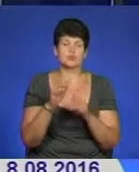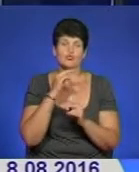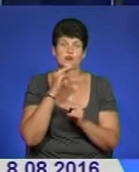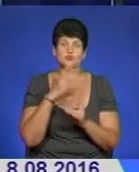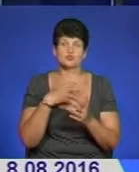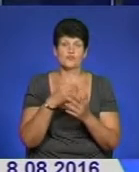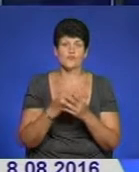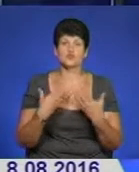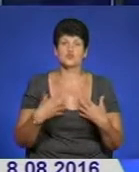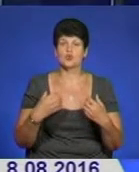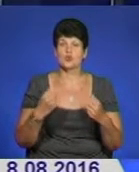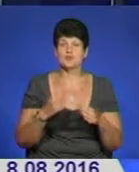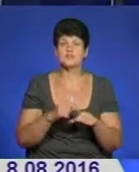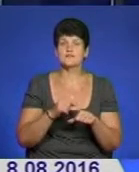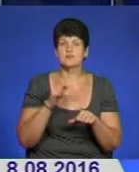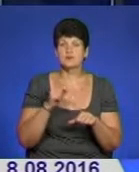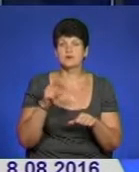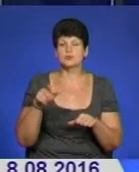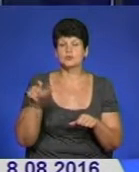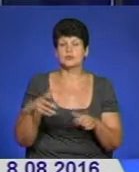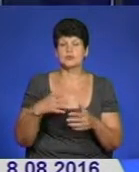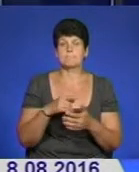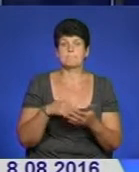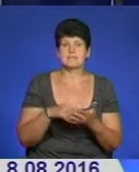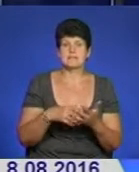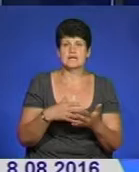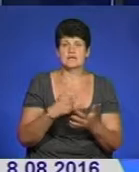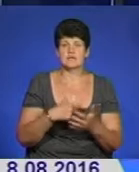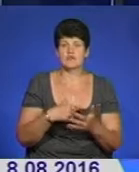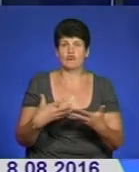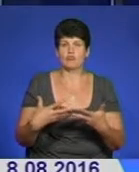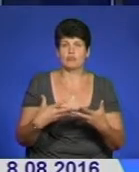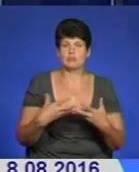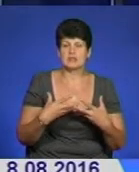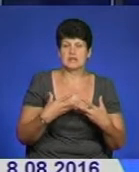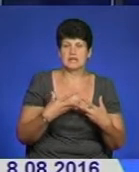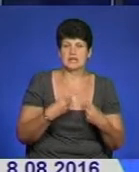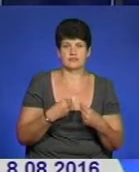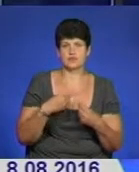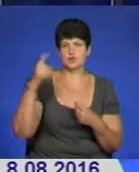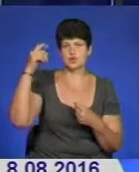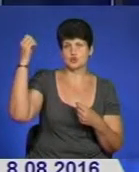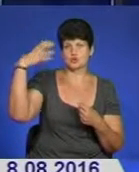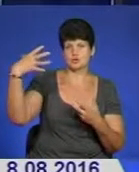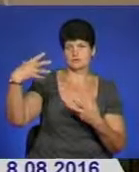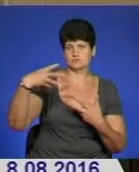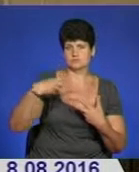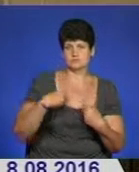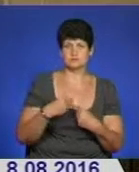до свого здоров'я. Чи відчувають жителі міста на собі вплив підвищеної сонячної активності – далі у сюжеті.